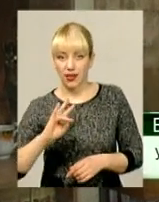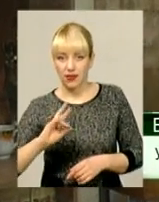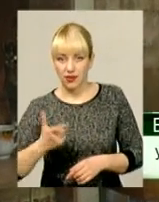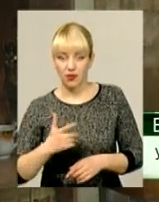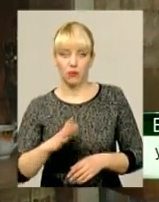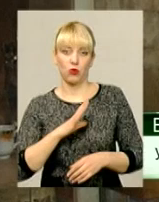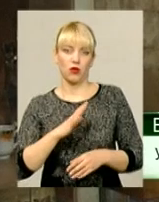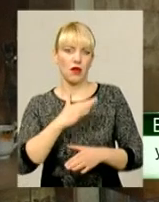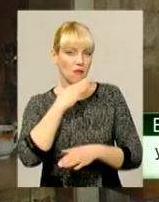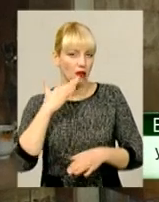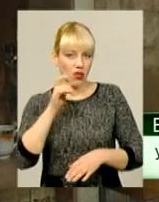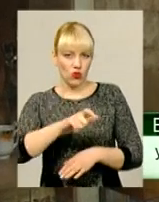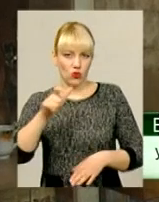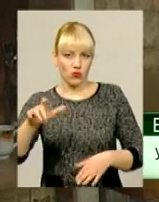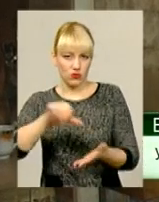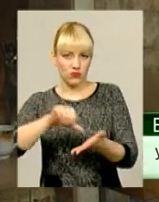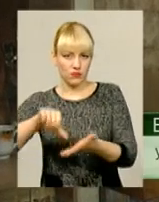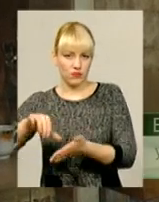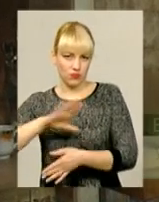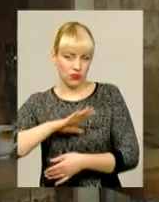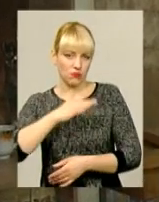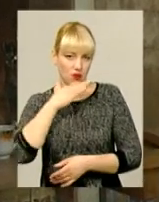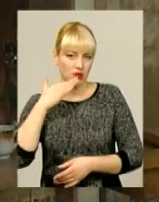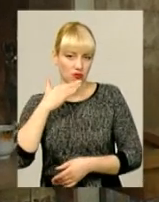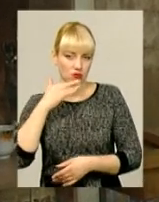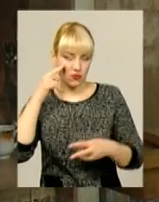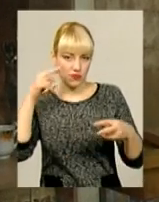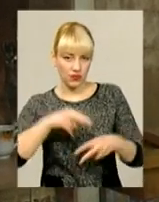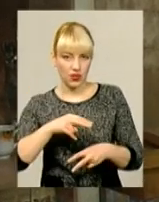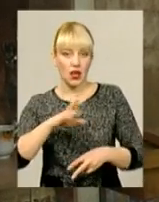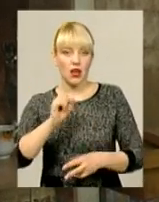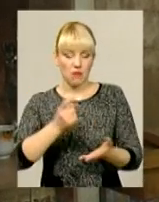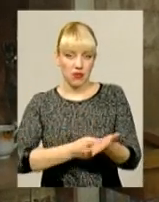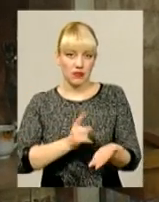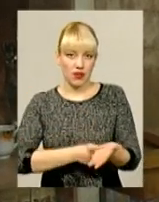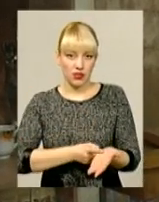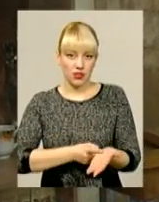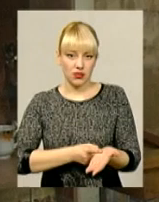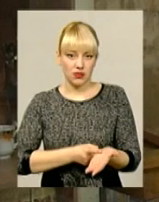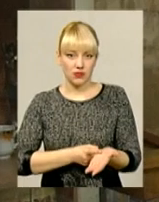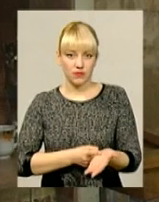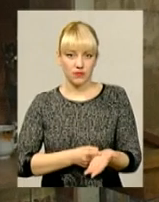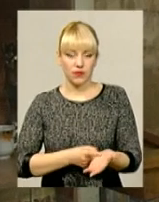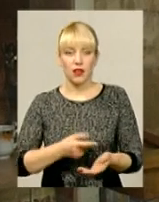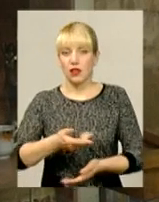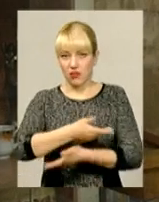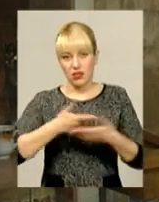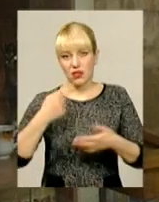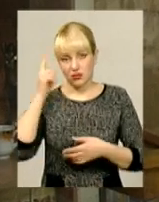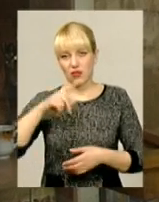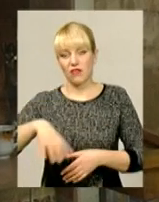були хлопці. Це було багато, досить багато людей. Так що підтвердити практично, нас знають всі